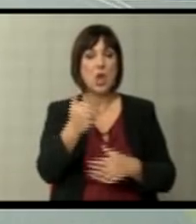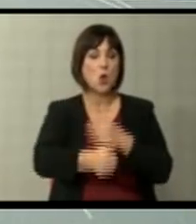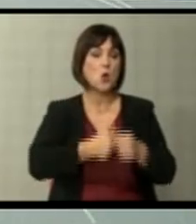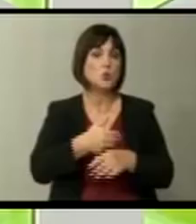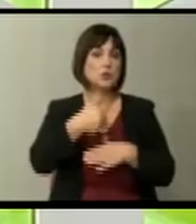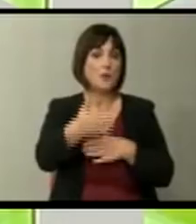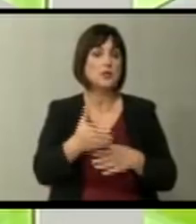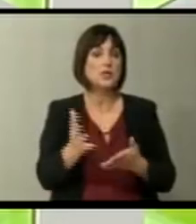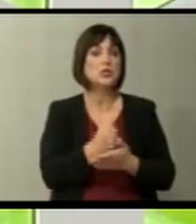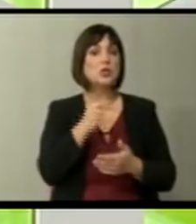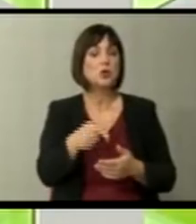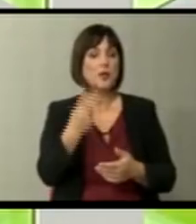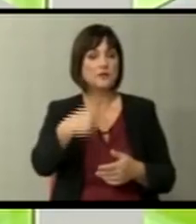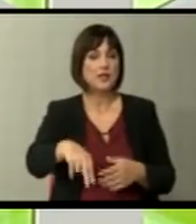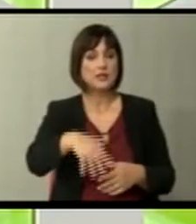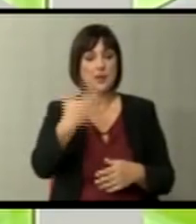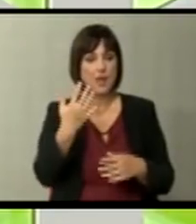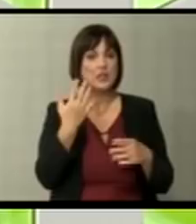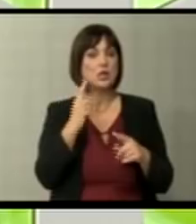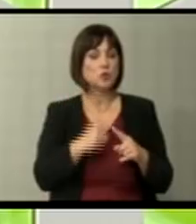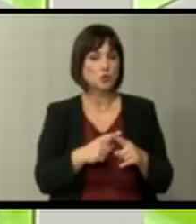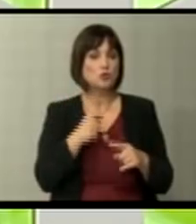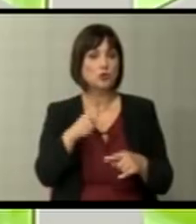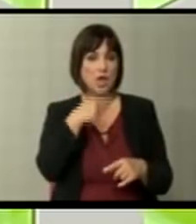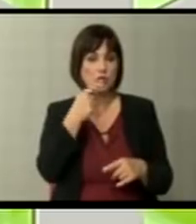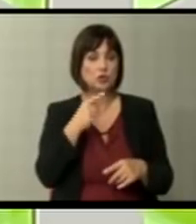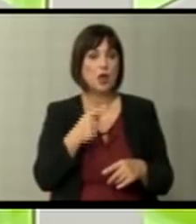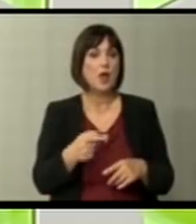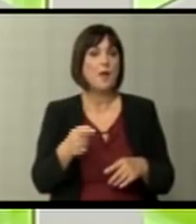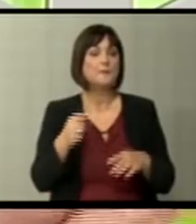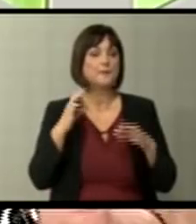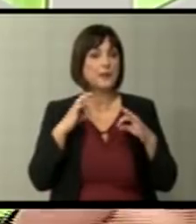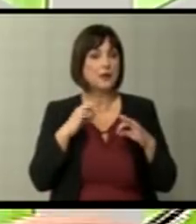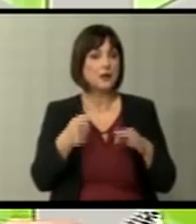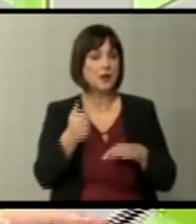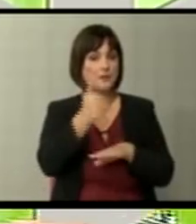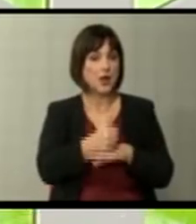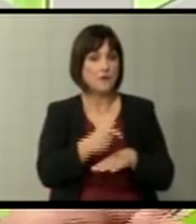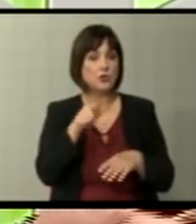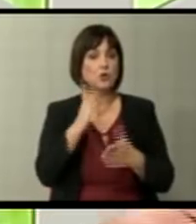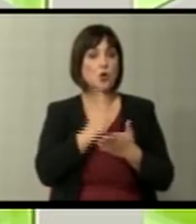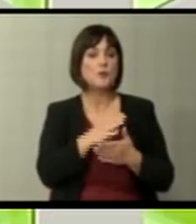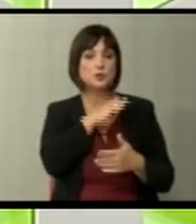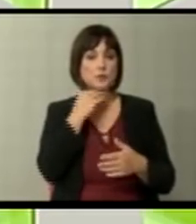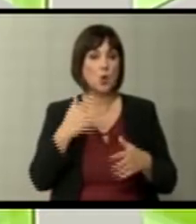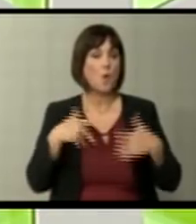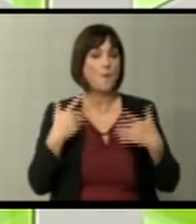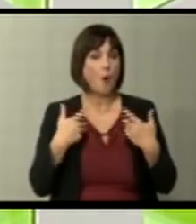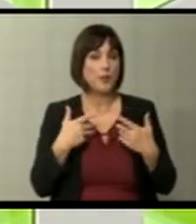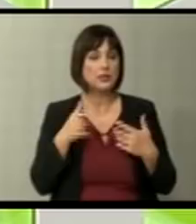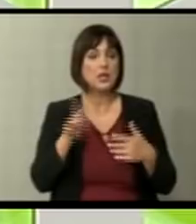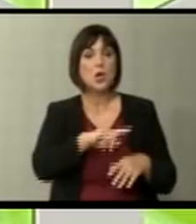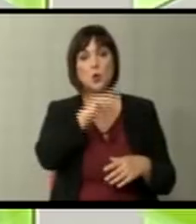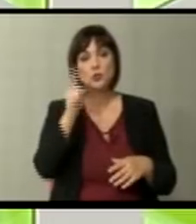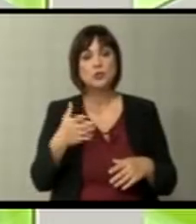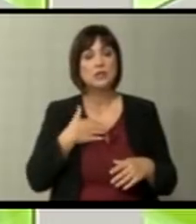Значи, ние статусот го добивме 2005-а. Точно, ето, рече и премиерот. Он, впрочем, тогаш беше многу помлад. Ние се